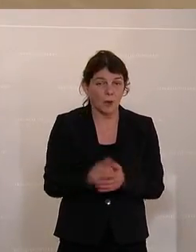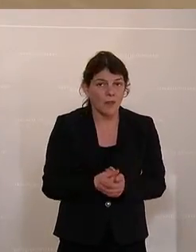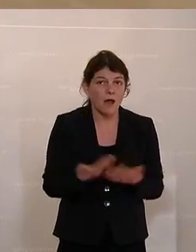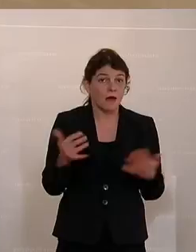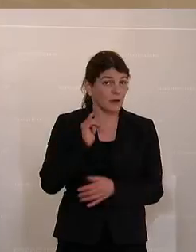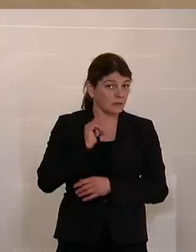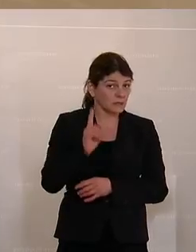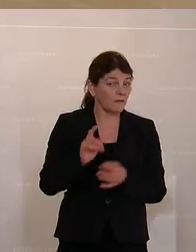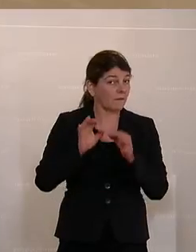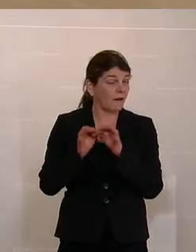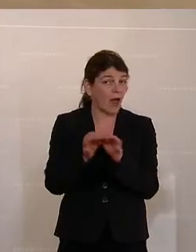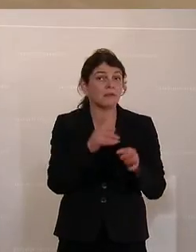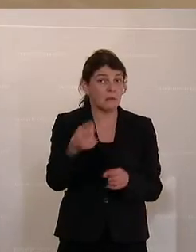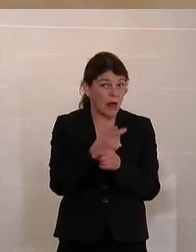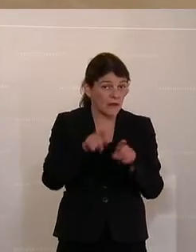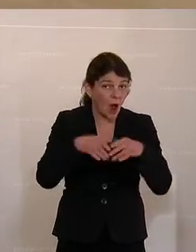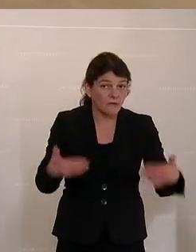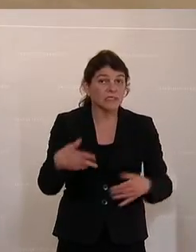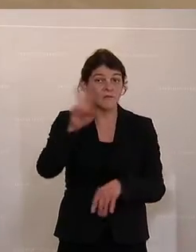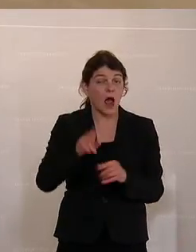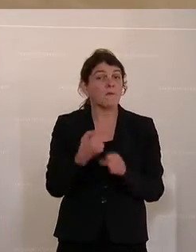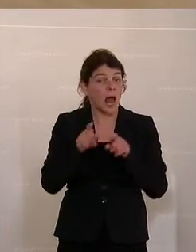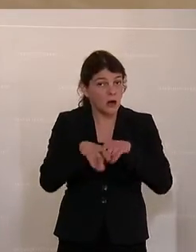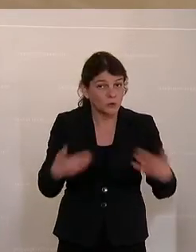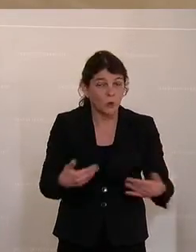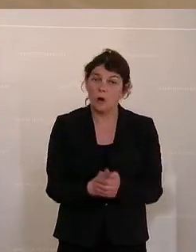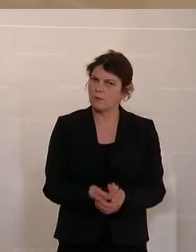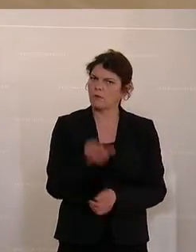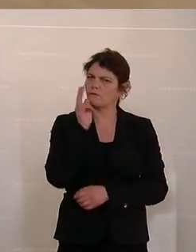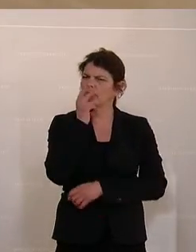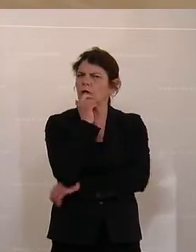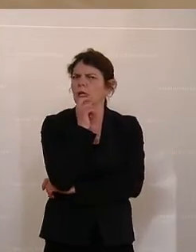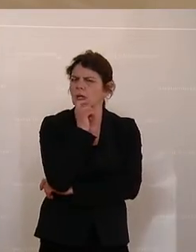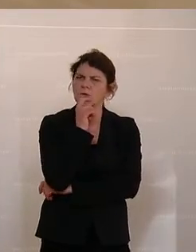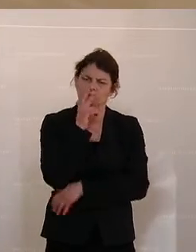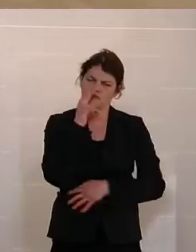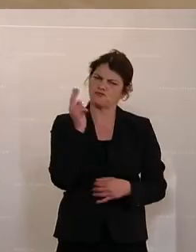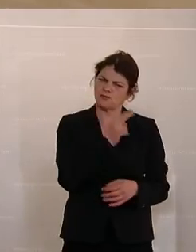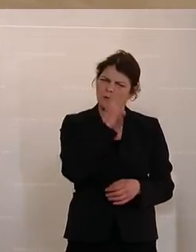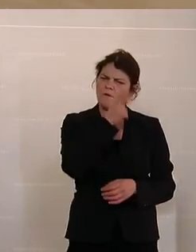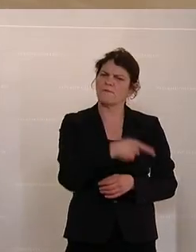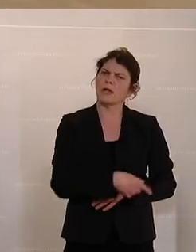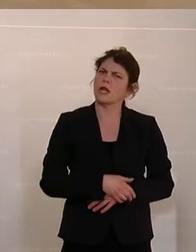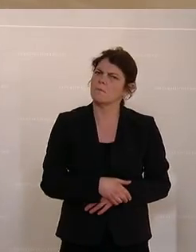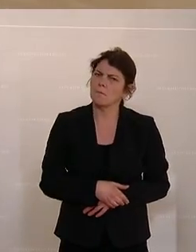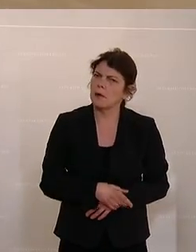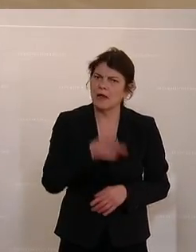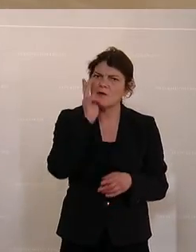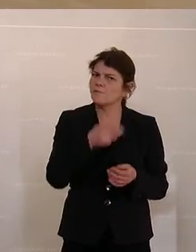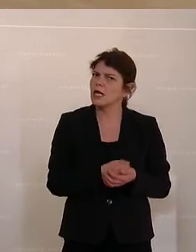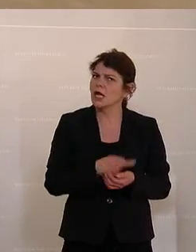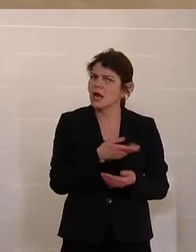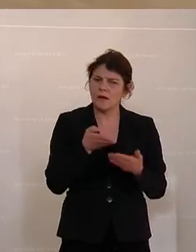Interessanterweise macht Kärnten etwas, Vorarlberg macht etwas. Aber Wien, schau bitte mal nach Wien, in Wien wird der